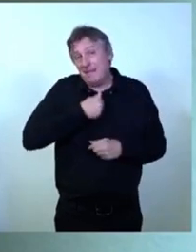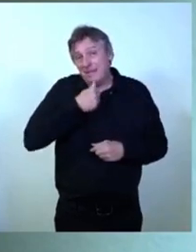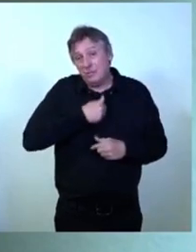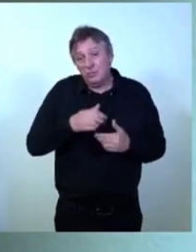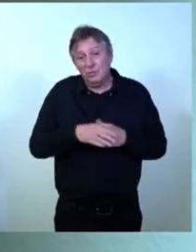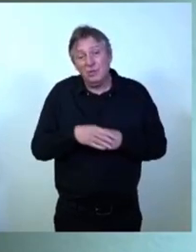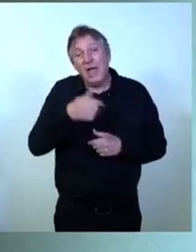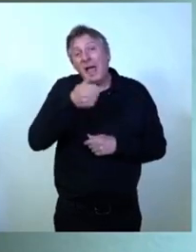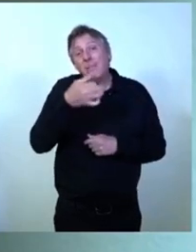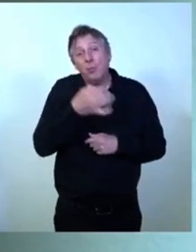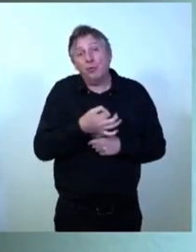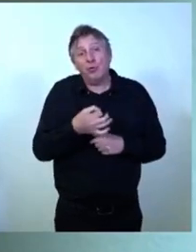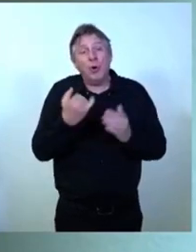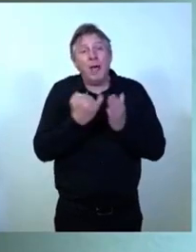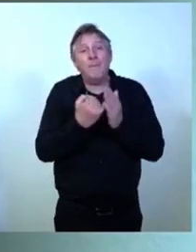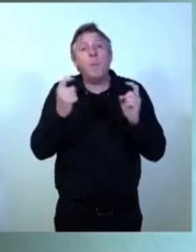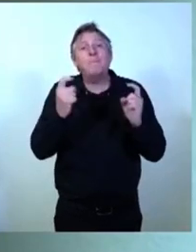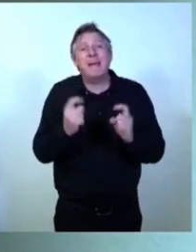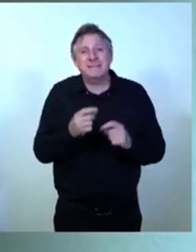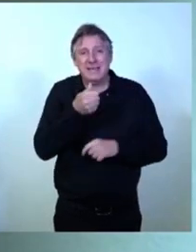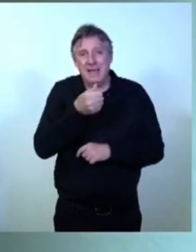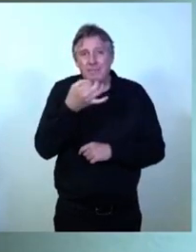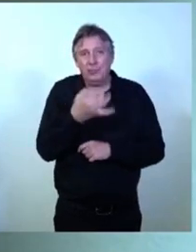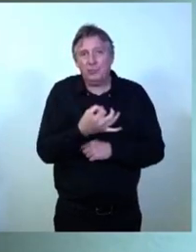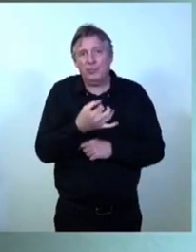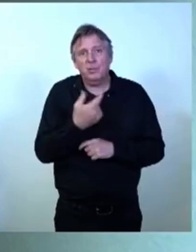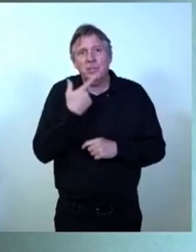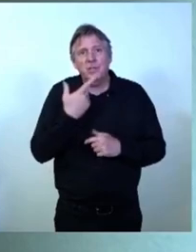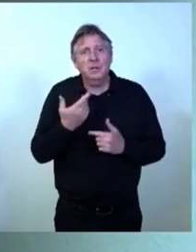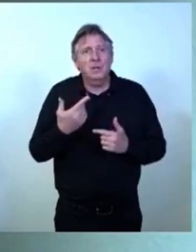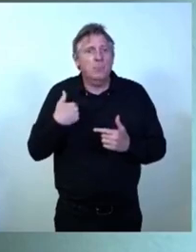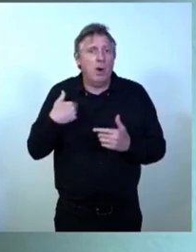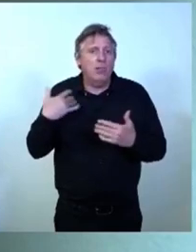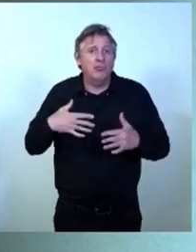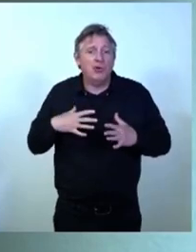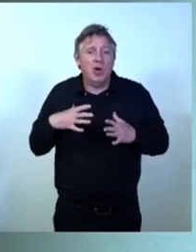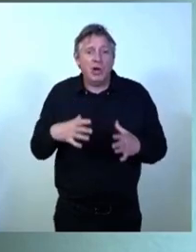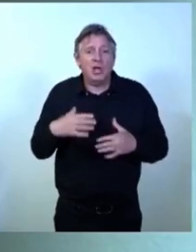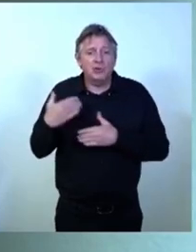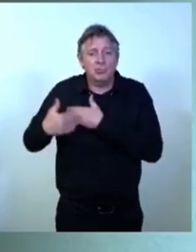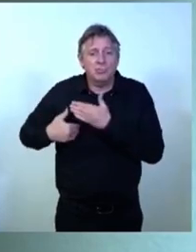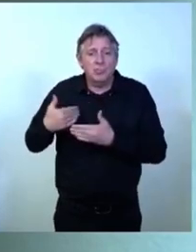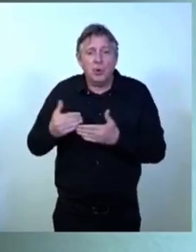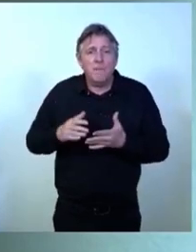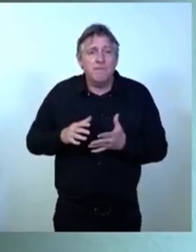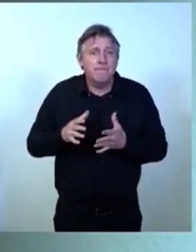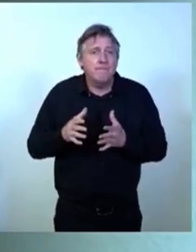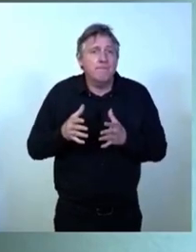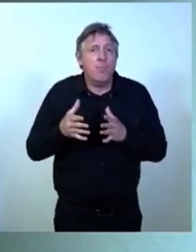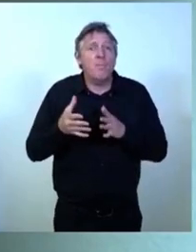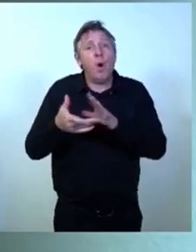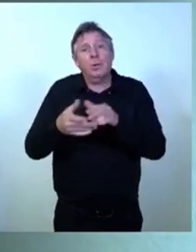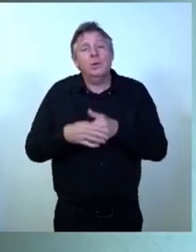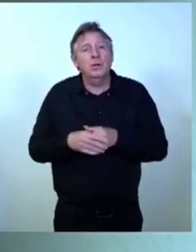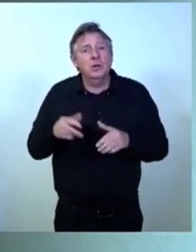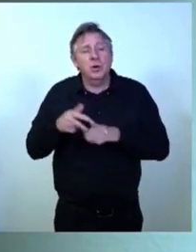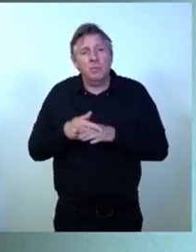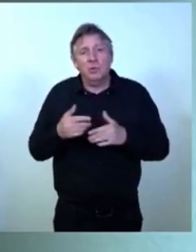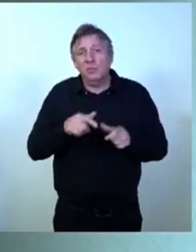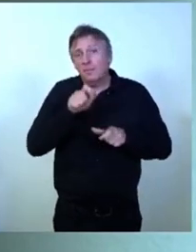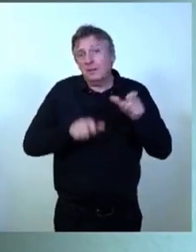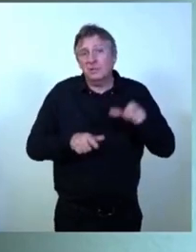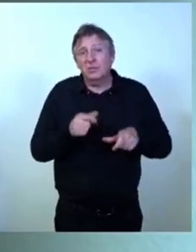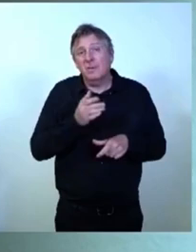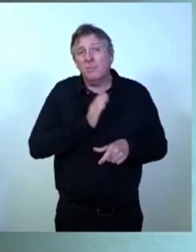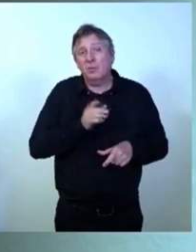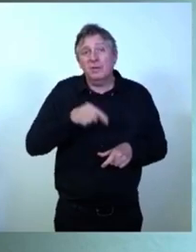d'un pour cent les impôts, vous auriez continué un mouvement que'avais déjà engagé sous le précédent mandat et auquel les bordelaises et les bordelais